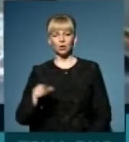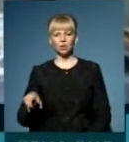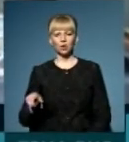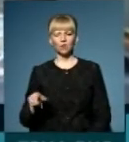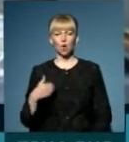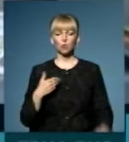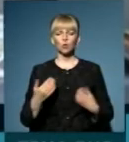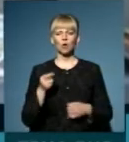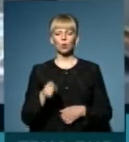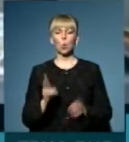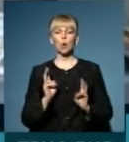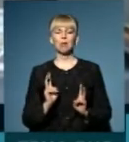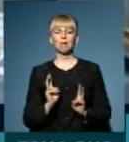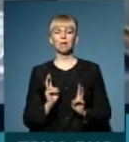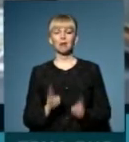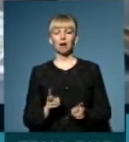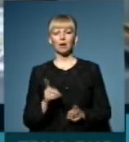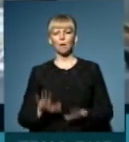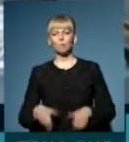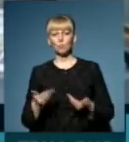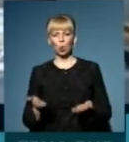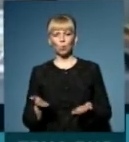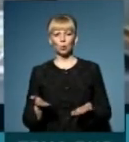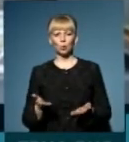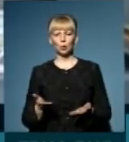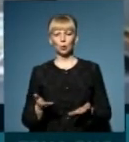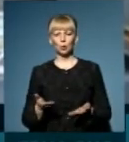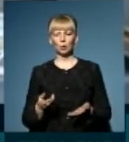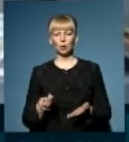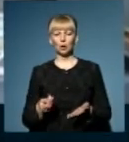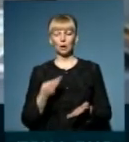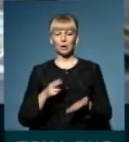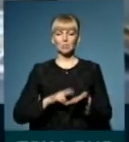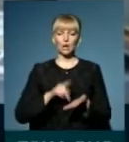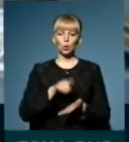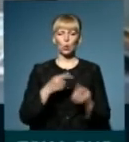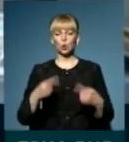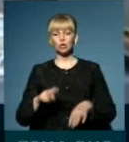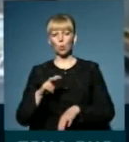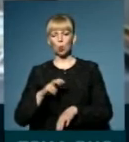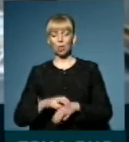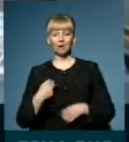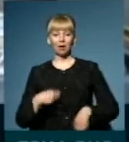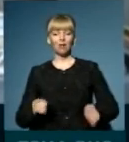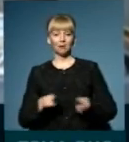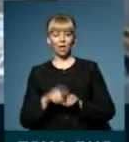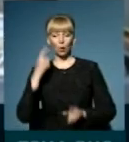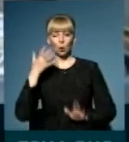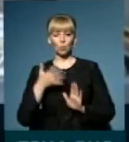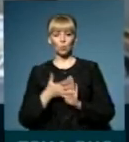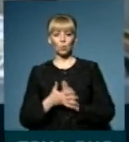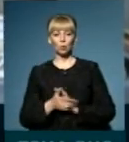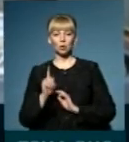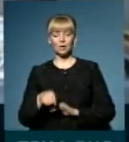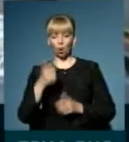стосовно того, як їм пропонують приписатися до того чи іншого лікаря. Я так розумію, з